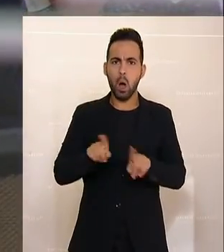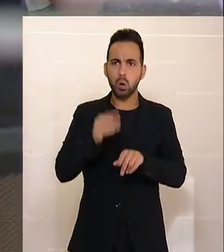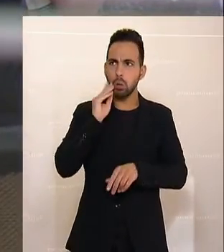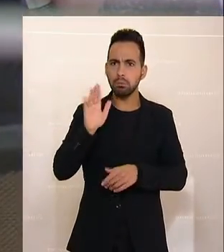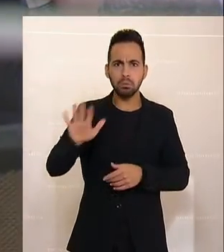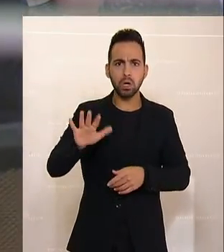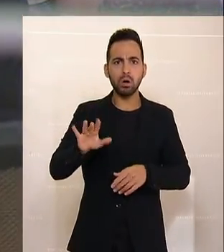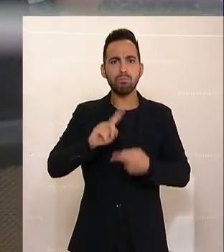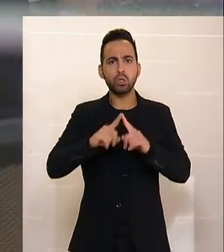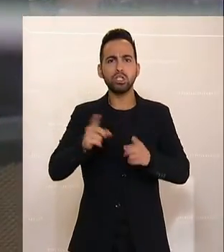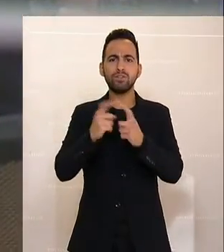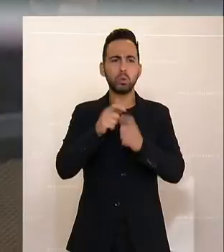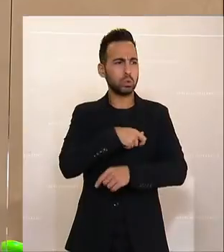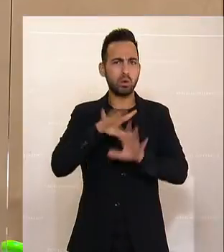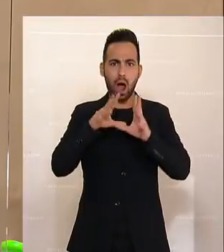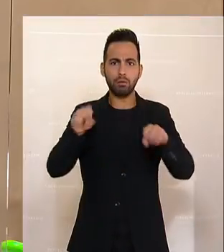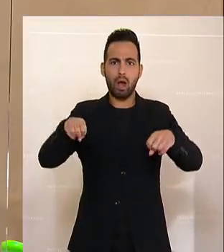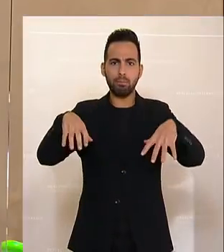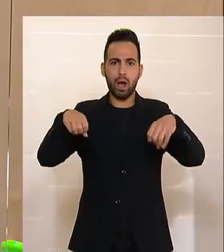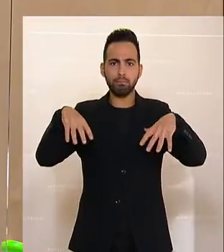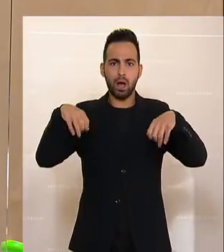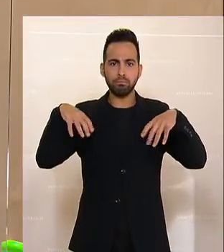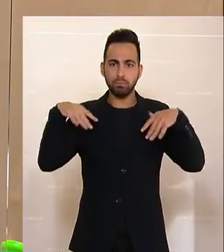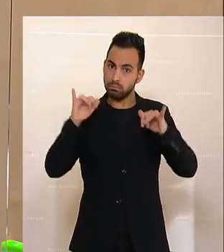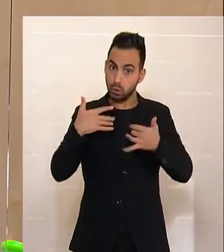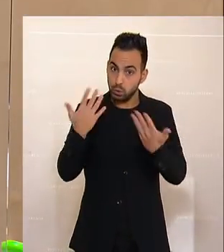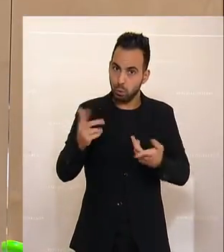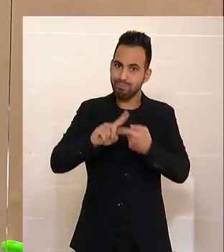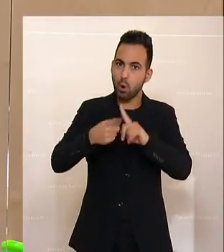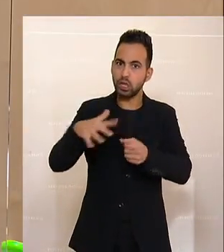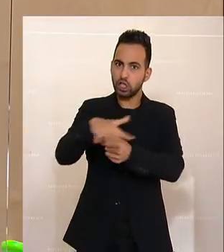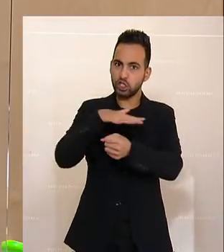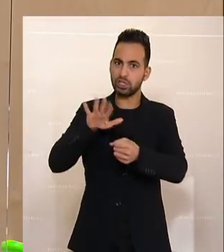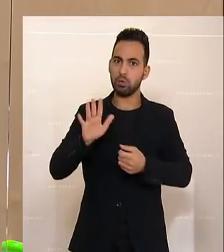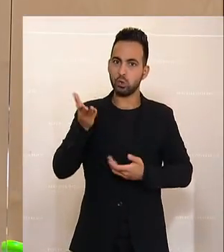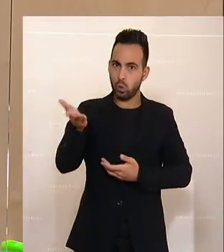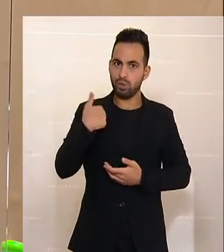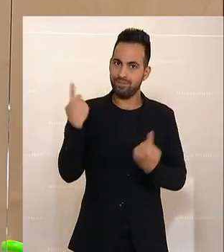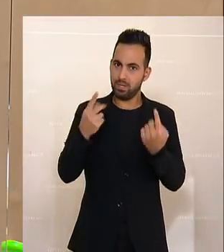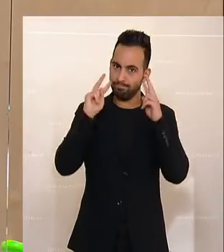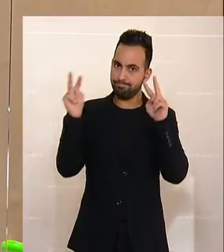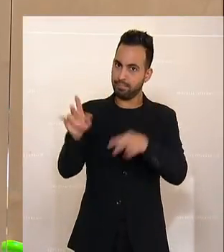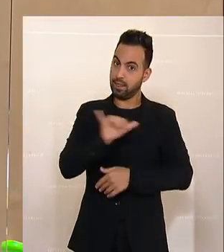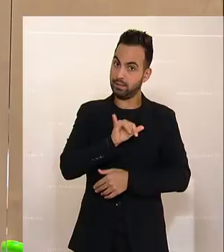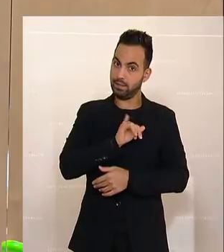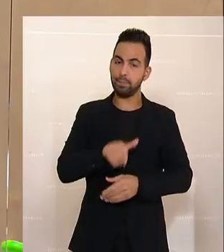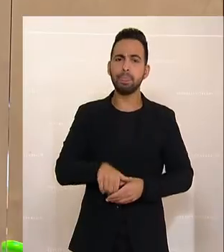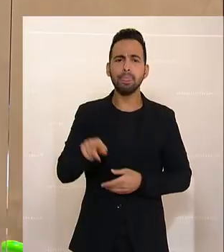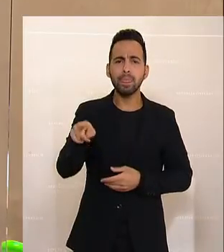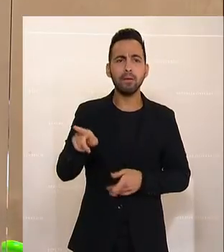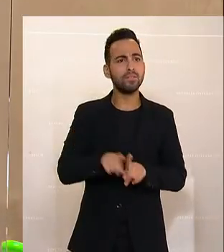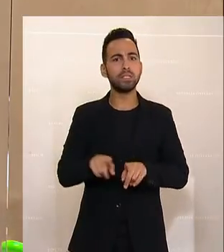allen seinen politischen Funktionen. Und diese politische Dimension ist es, die mich hier oder die uns hier interessiert. Und dass Sie sich eine